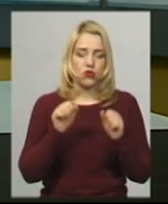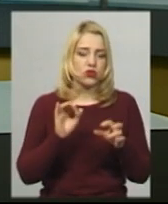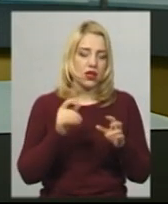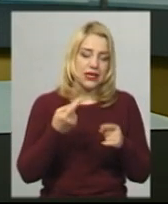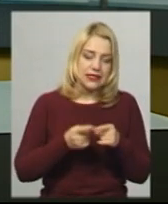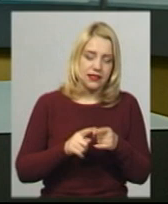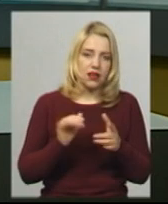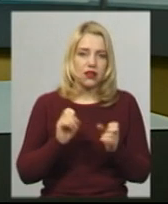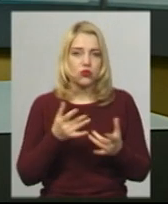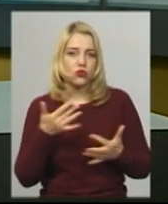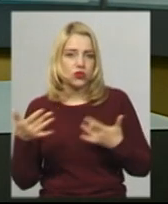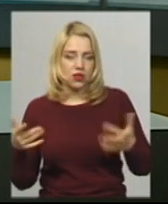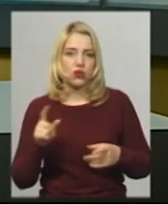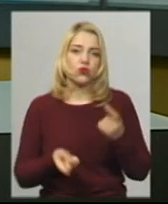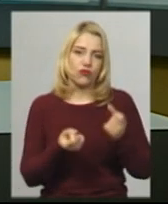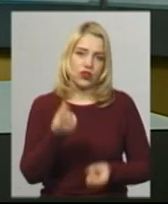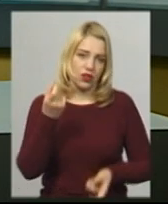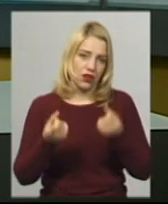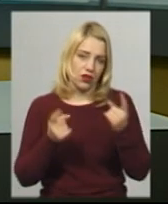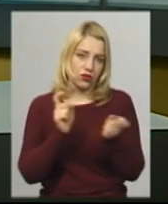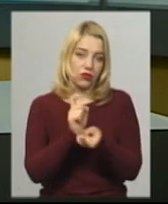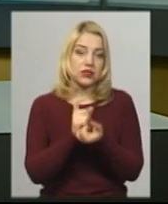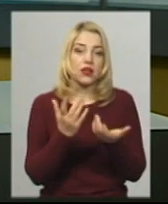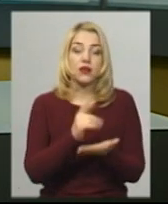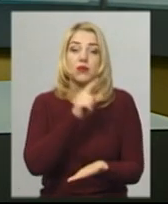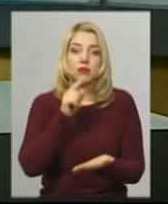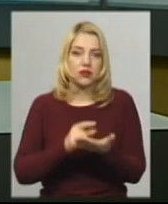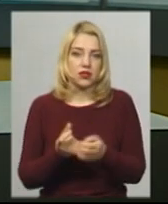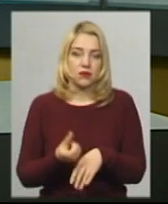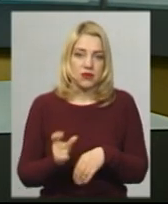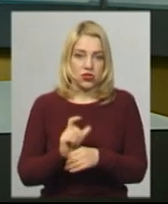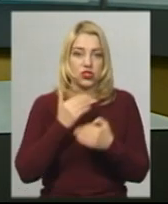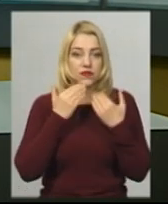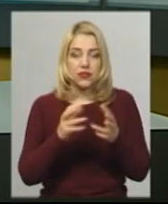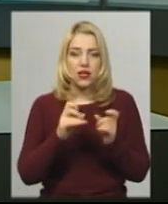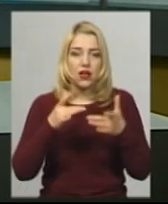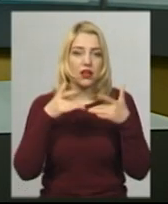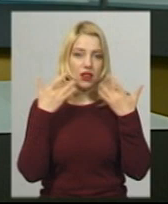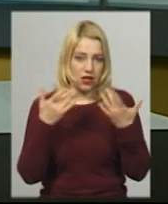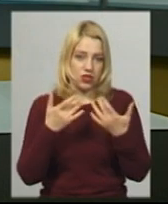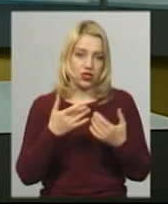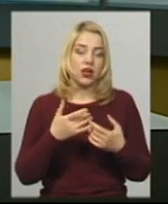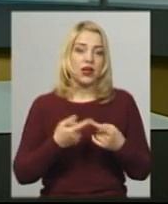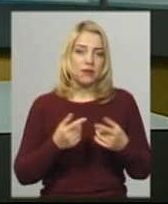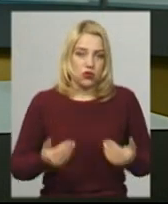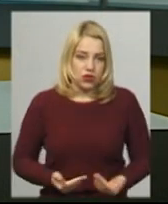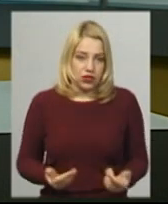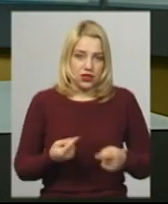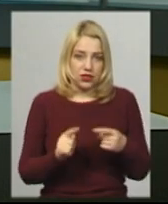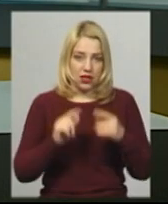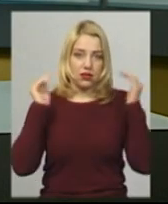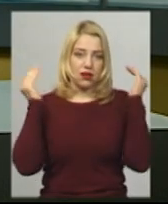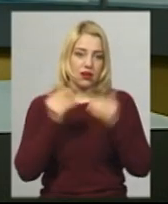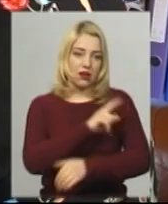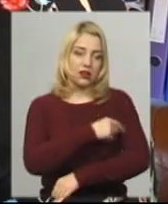А через це і виникають конфлікти. З якими питаннями найчастіше звертаються та як легше перенести карантин, дізнавалась наша знімальна група.